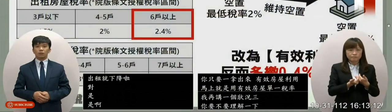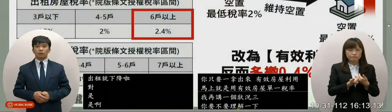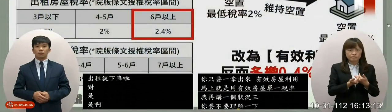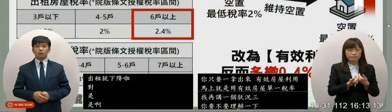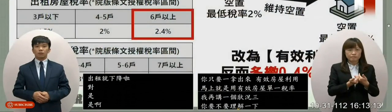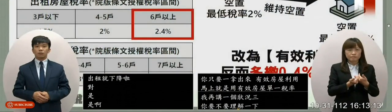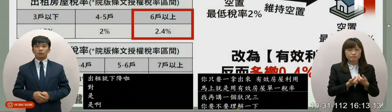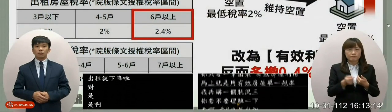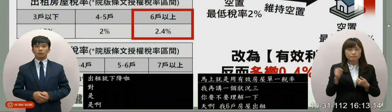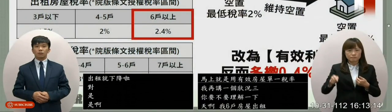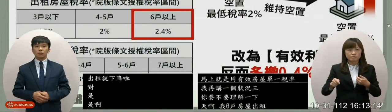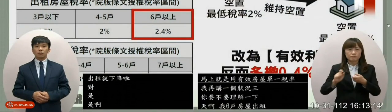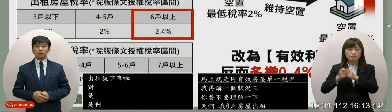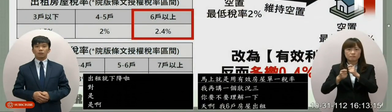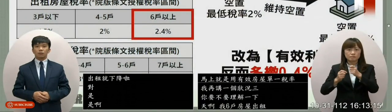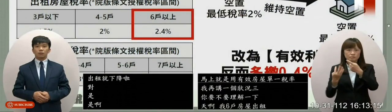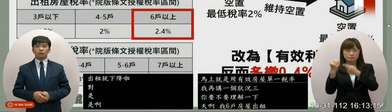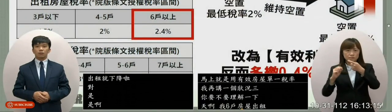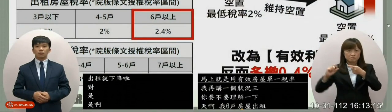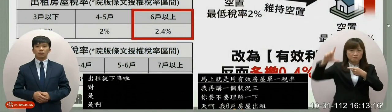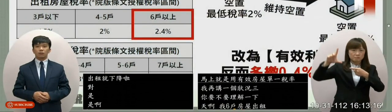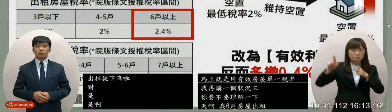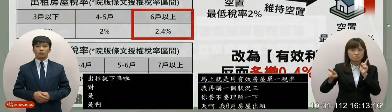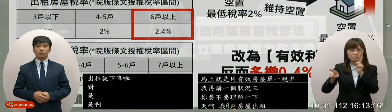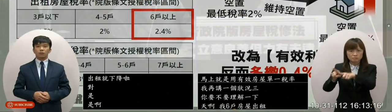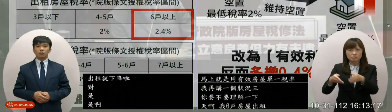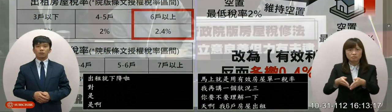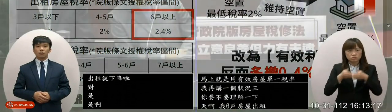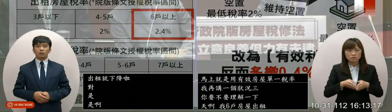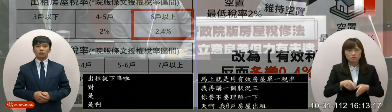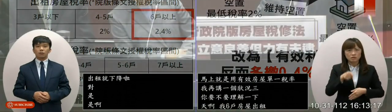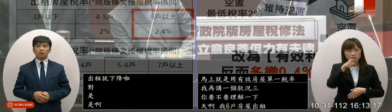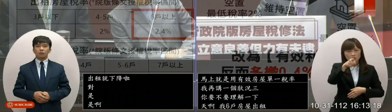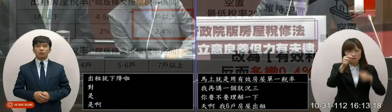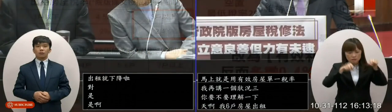房屋全數累進的高稅率啊這就是你們說出來的版本嗎